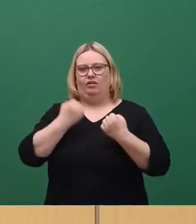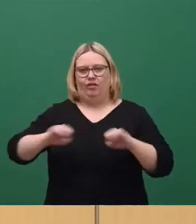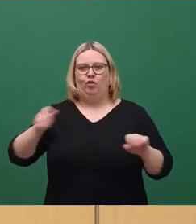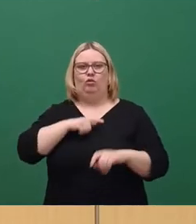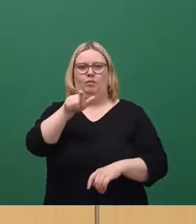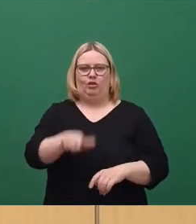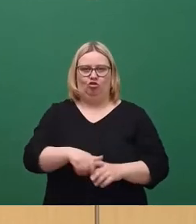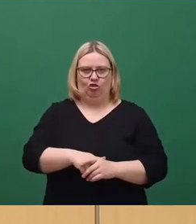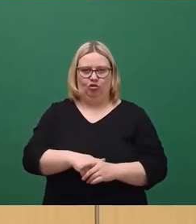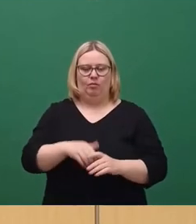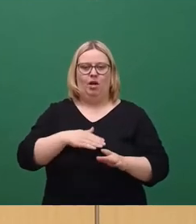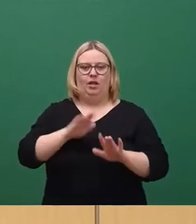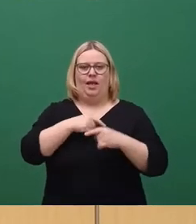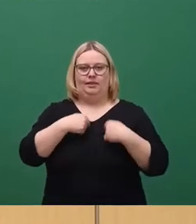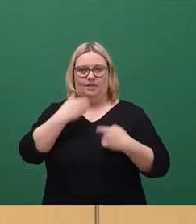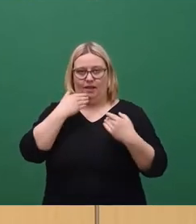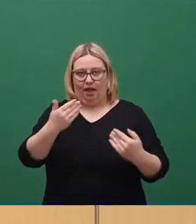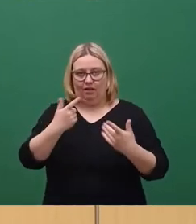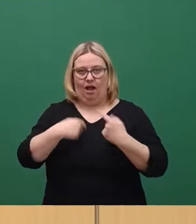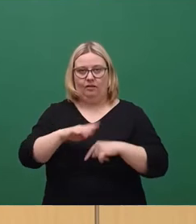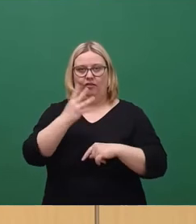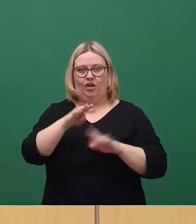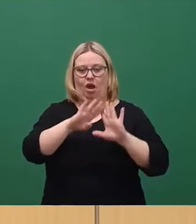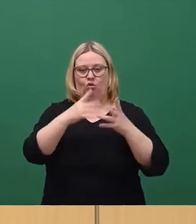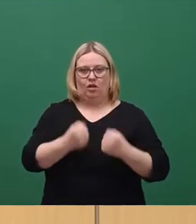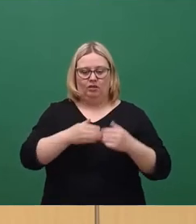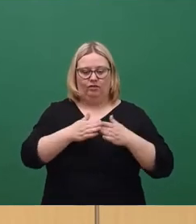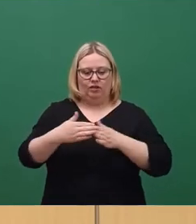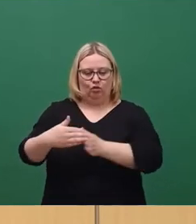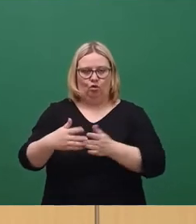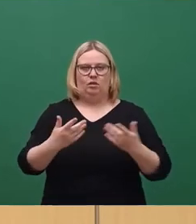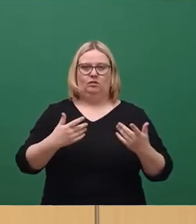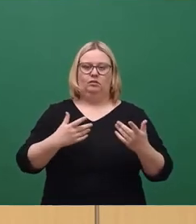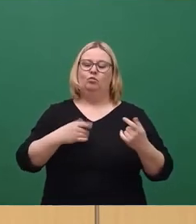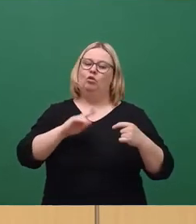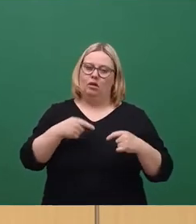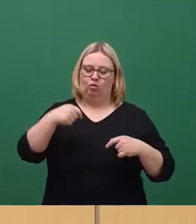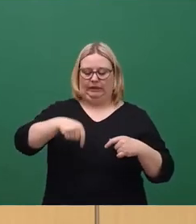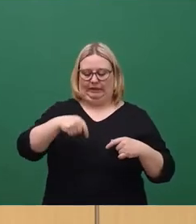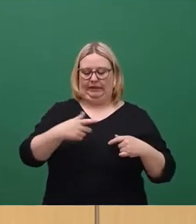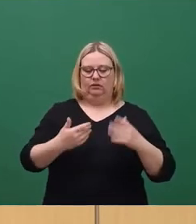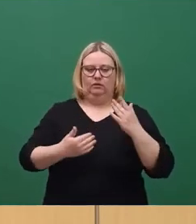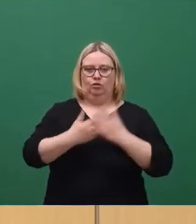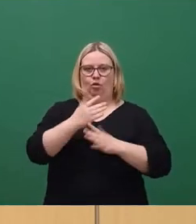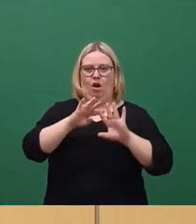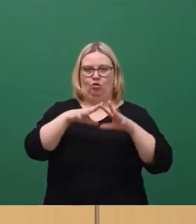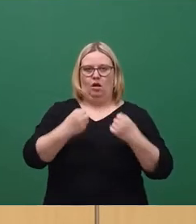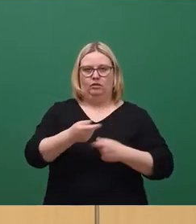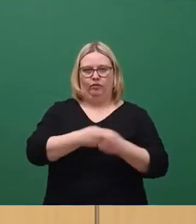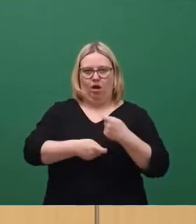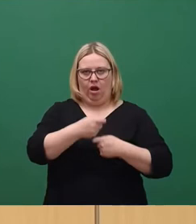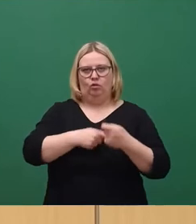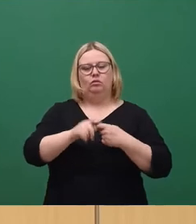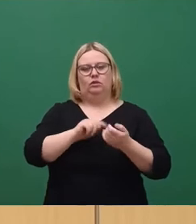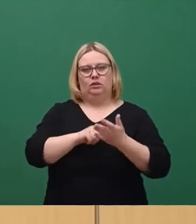Mein herzlicher Dank gilt den anderen vier haushaltstragenden Fraktionen. Wir haben in diesen neuerlichen Haushaltsverhandlungen deutlich gemacht,